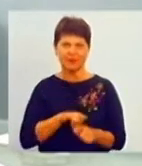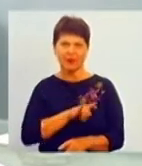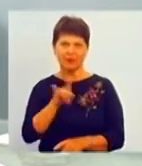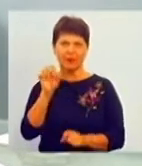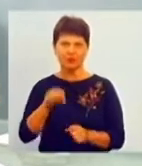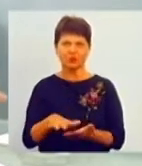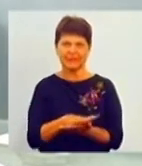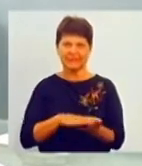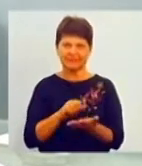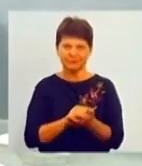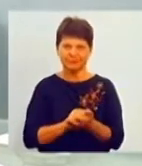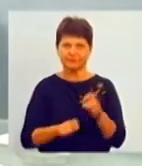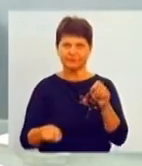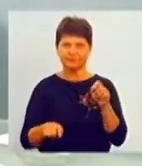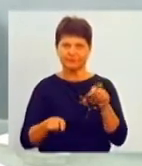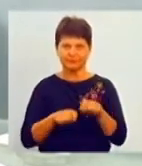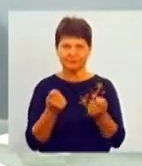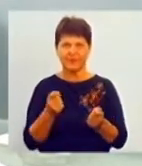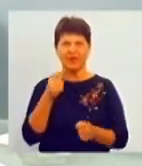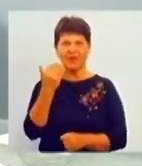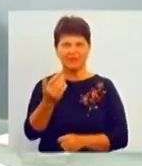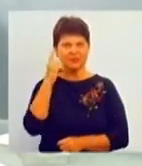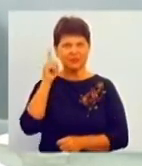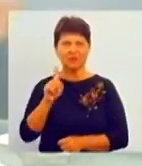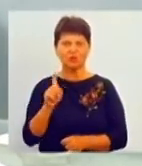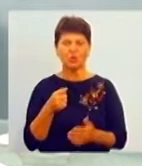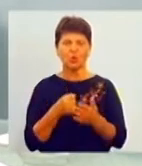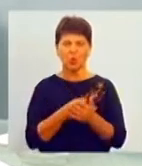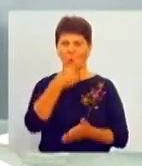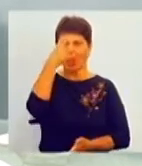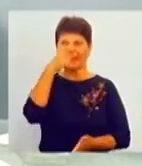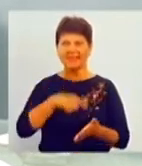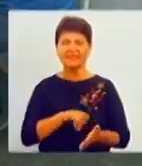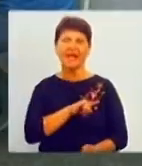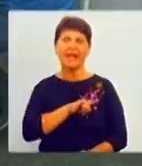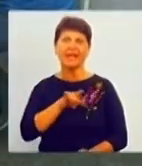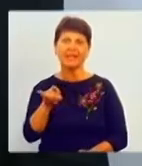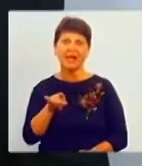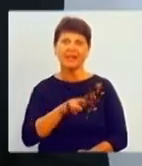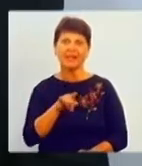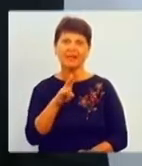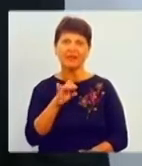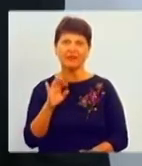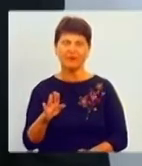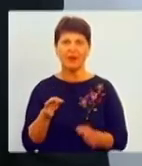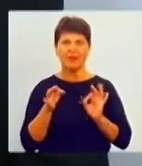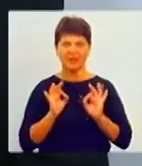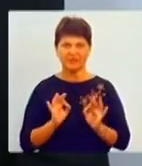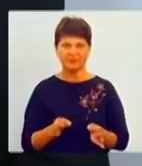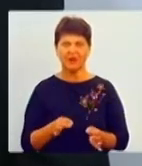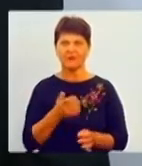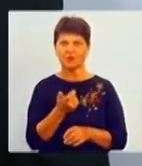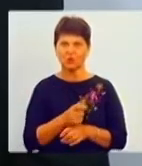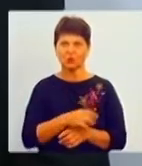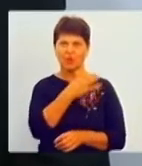зіпсуватися, ну і ми знаємо всі, що відбувається. Щодо надійності літаків, які... Ну, насправді, дуже багато